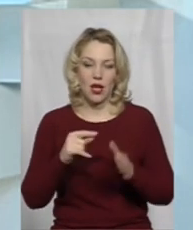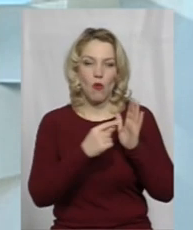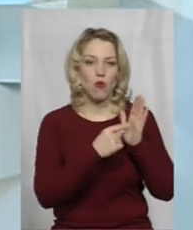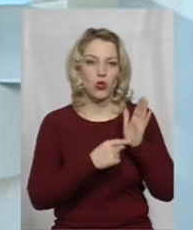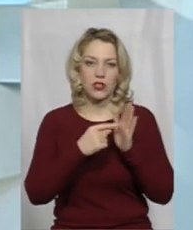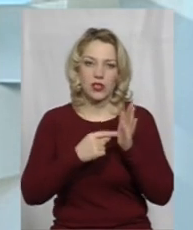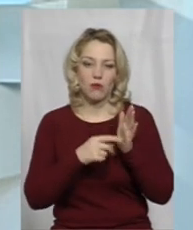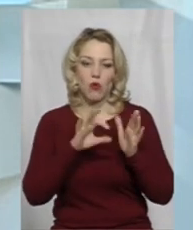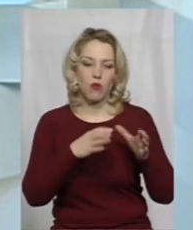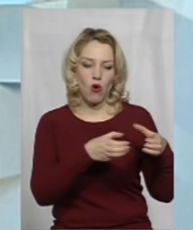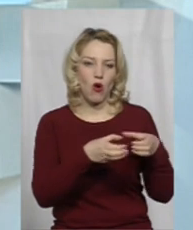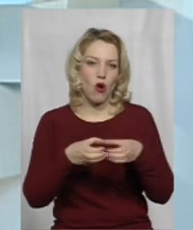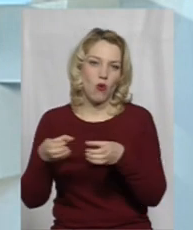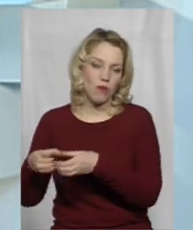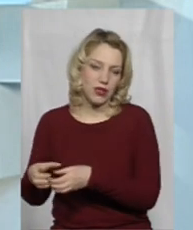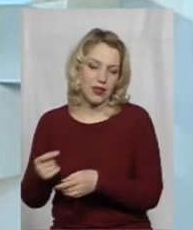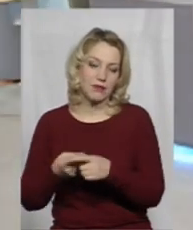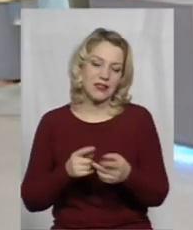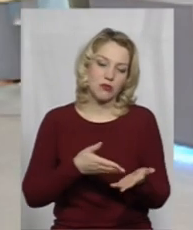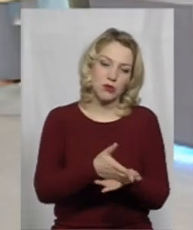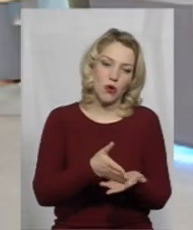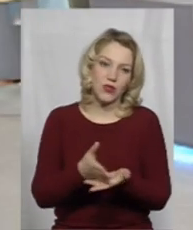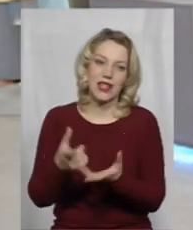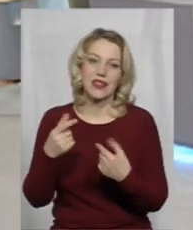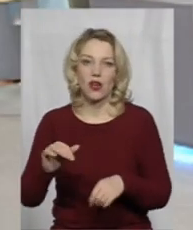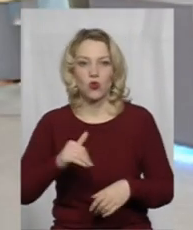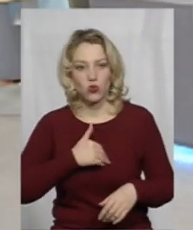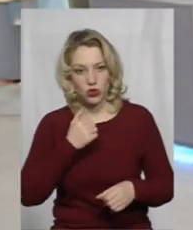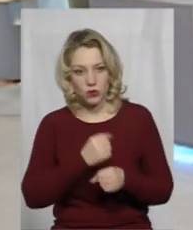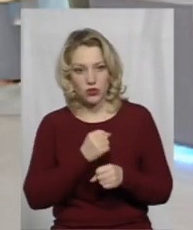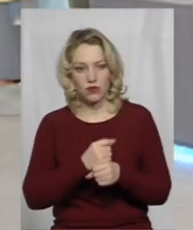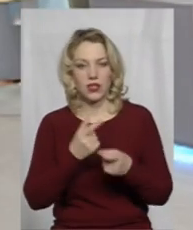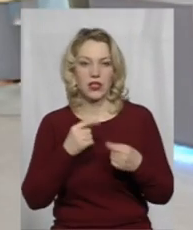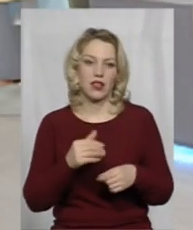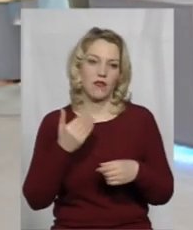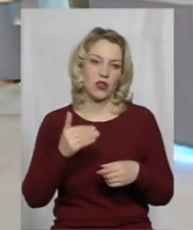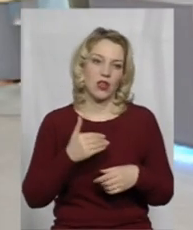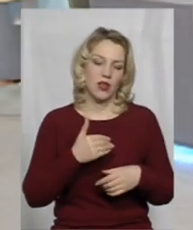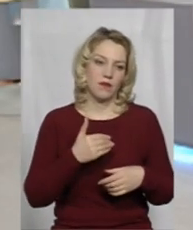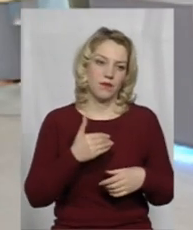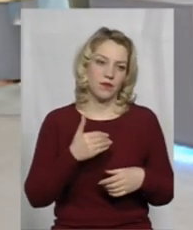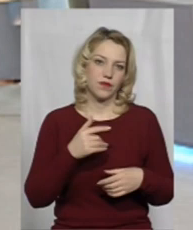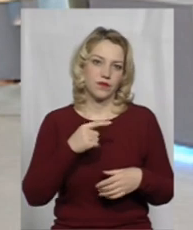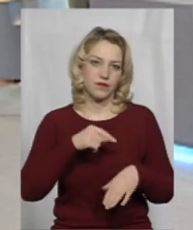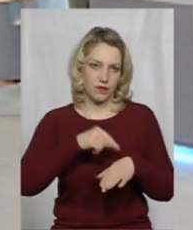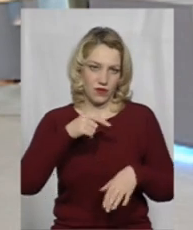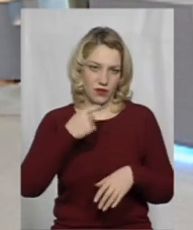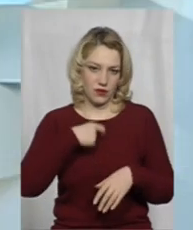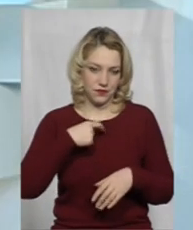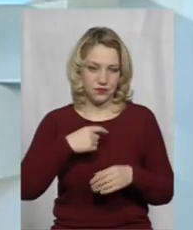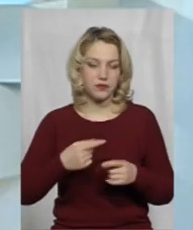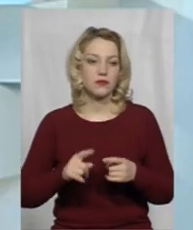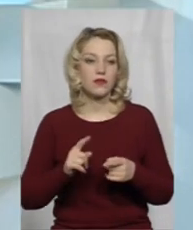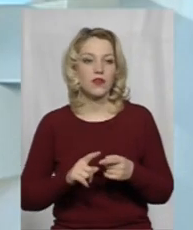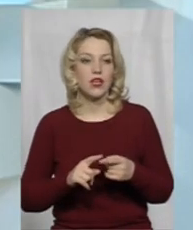комітетах, тобто, за тим спрямуванням, де вони хочуть працювати, або, можливо, де вони є фахівцями. Тобто, перше засідання, воно